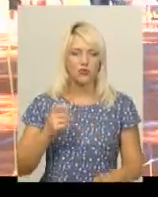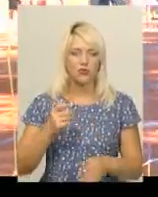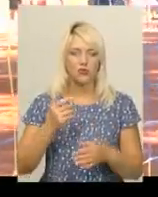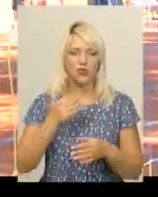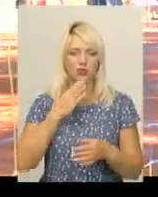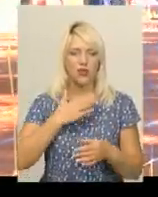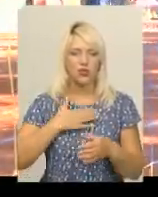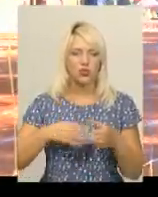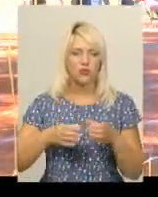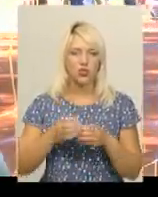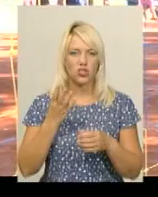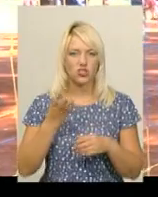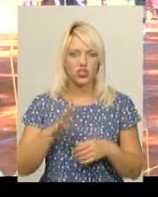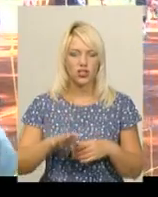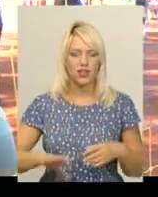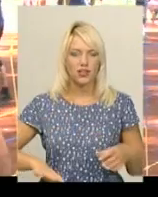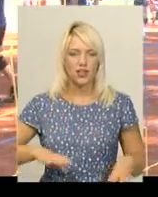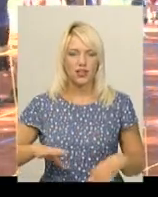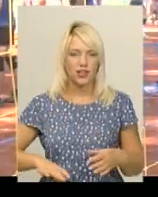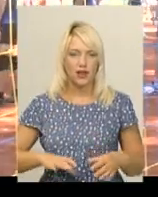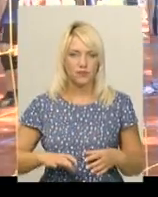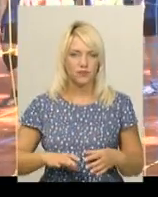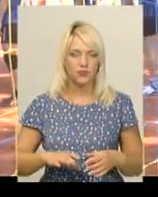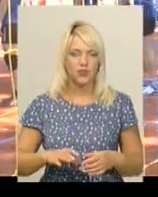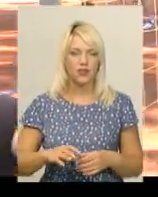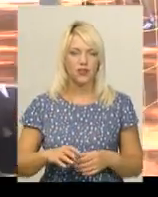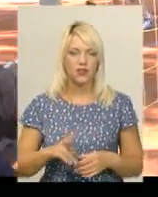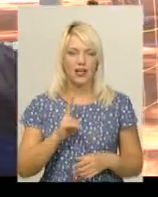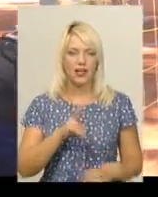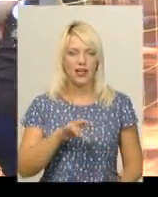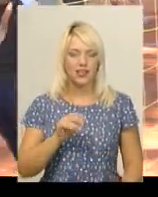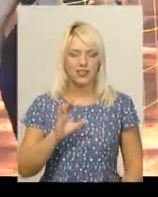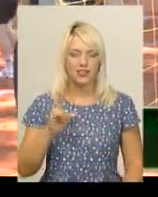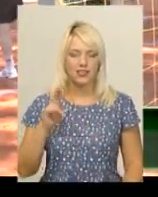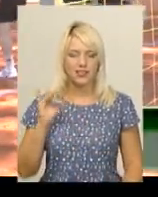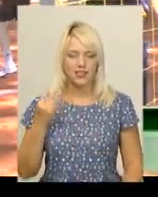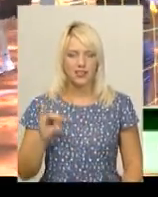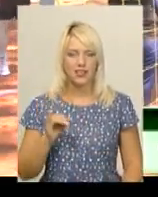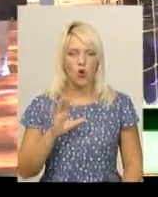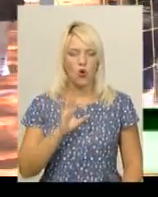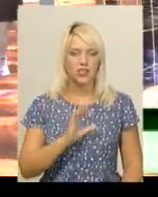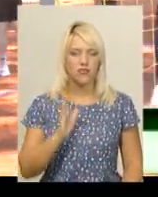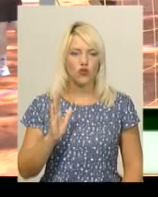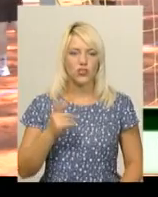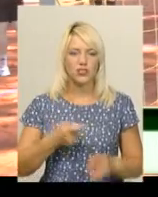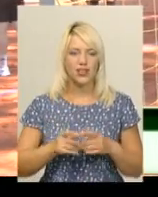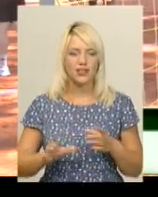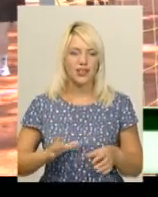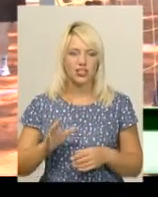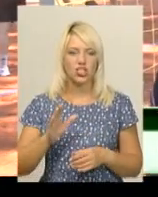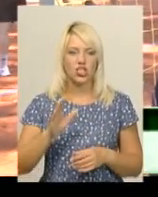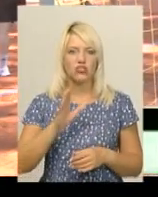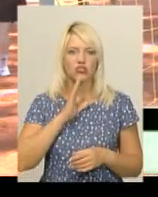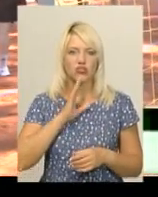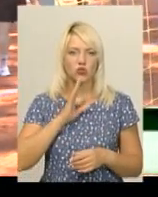чотири тренера. Колесецький, Олексій Володимирович – тренер жіночої команди